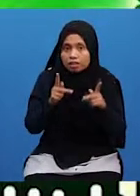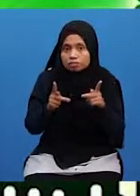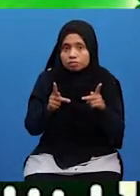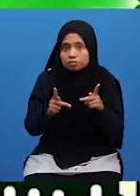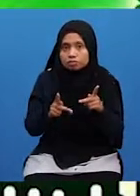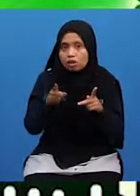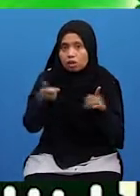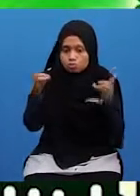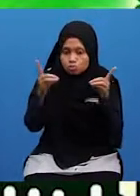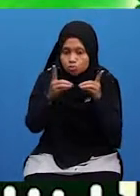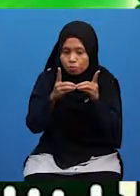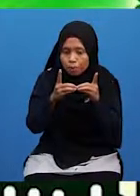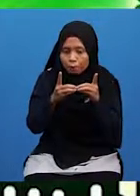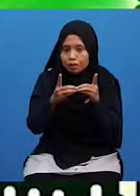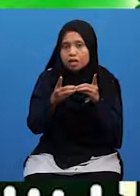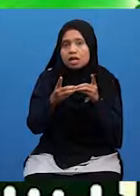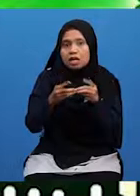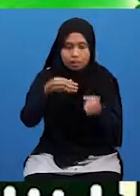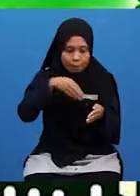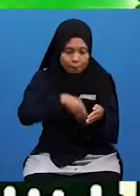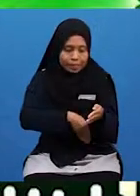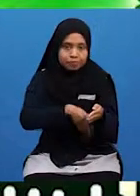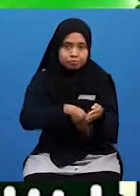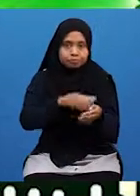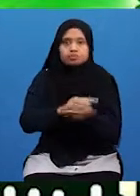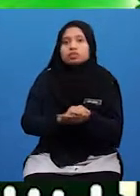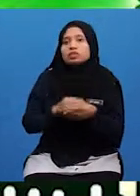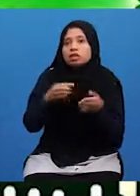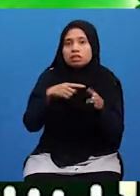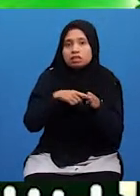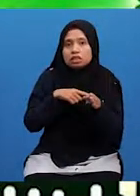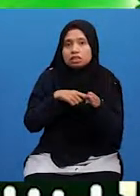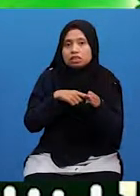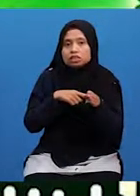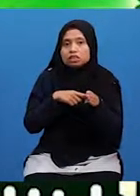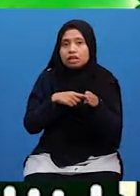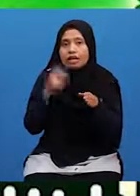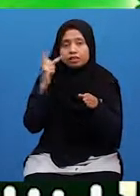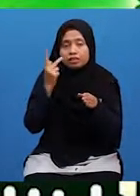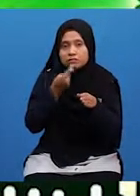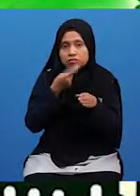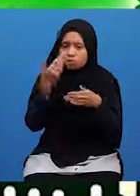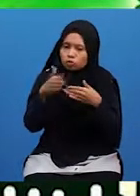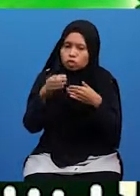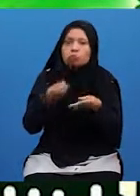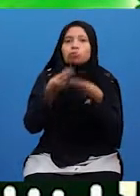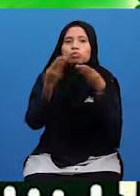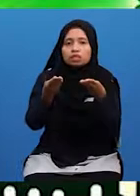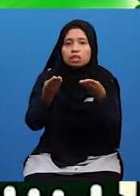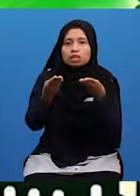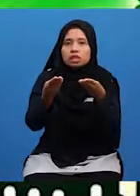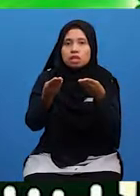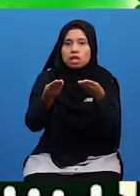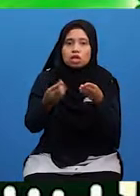Kamu terjumpa dompet Di kantin Kemudian Kamu serahkan Dompet tersebut Kepada